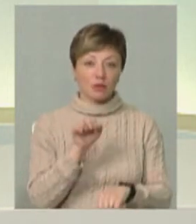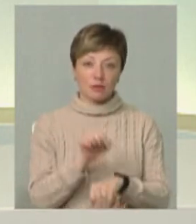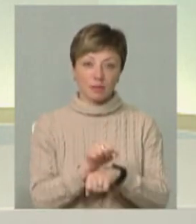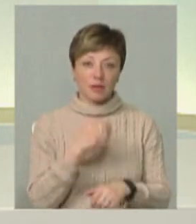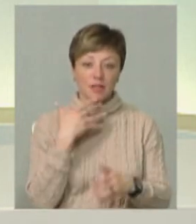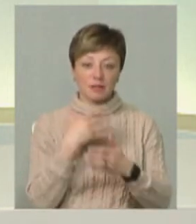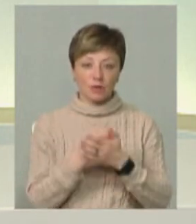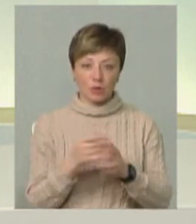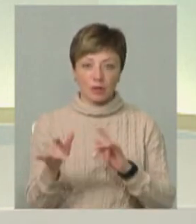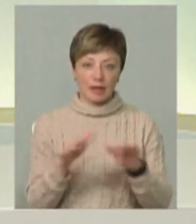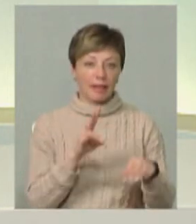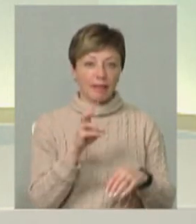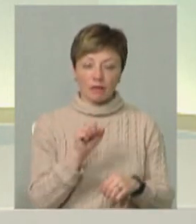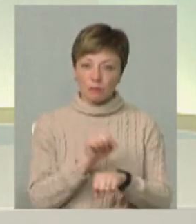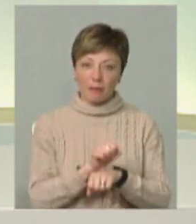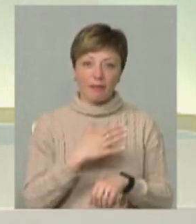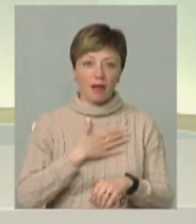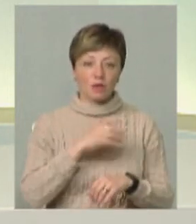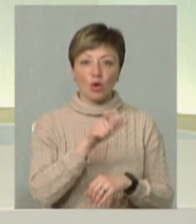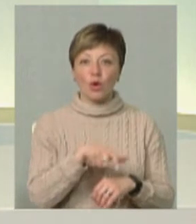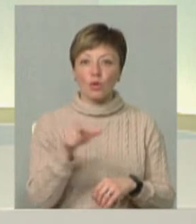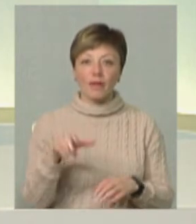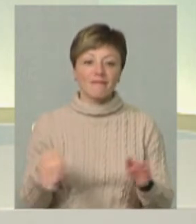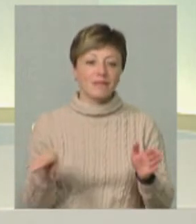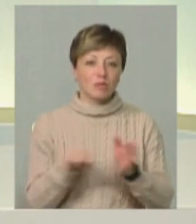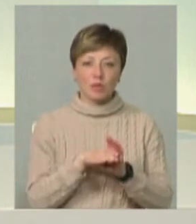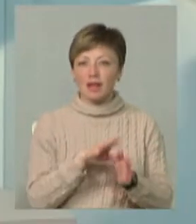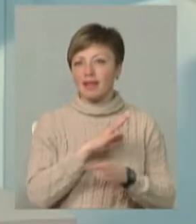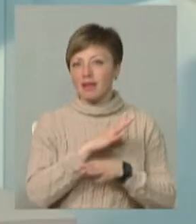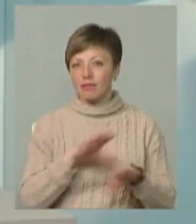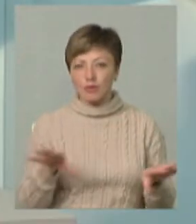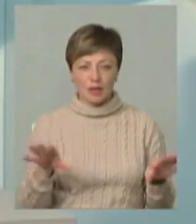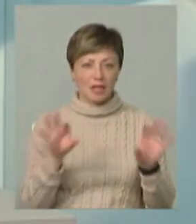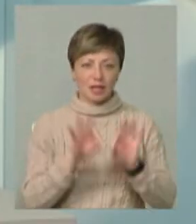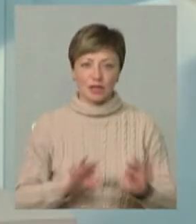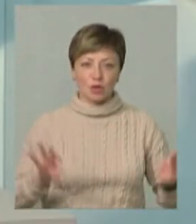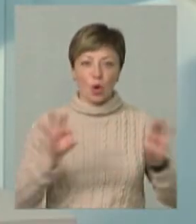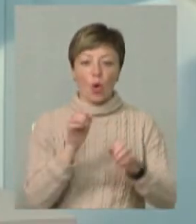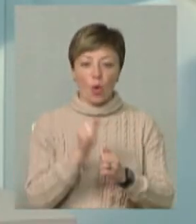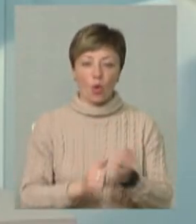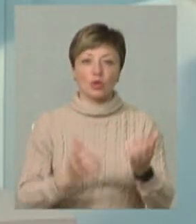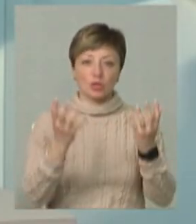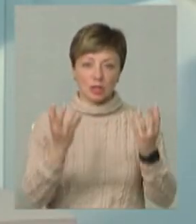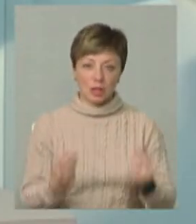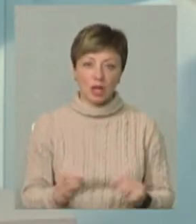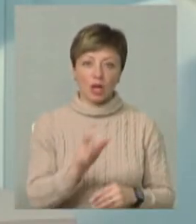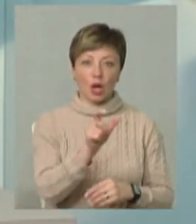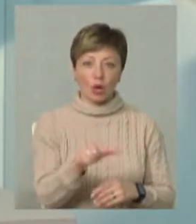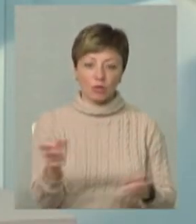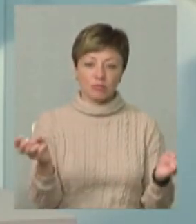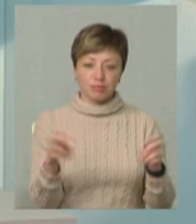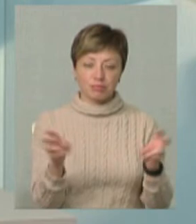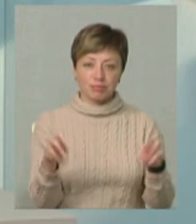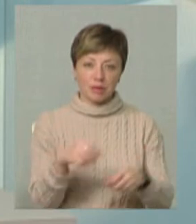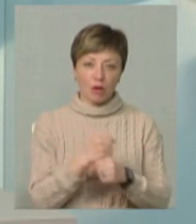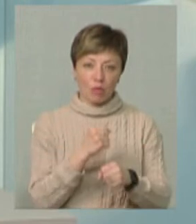свої дії, не зупинили. Нас люди не ходили в відпустки, ні вимушені, ні вимушені. Кожен день люди були на роботі, і це